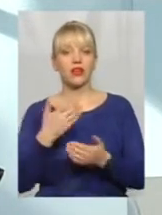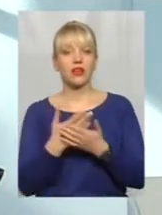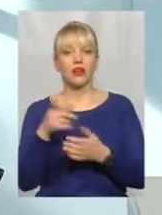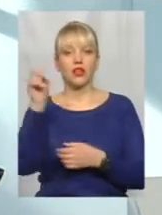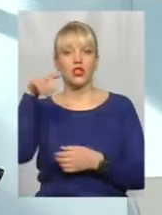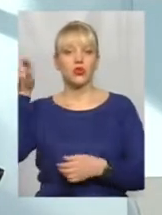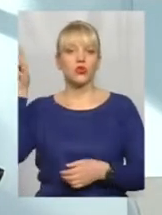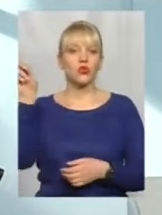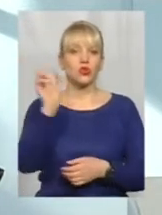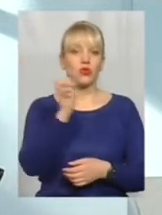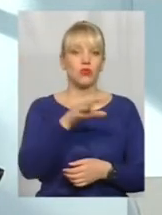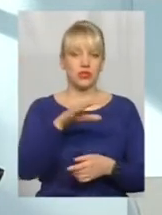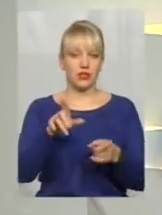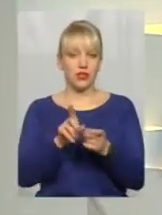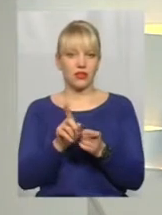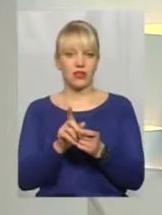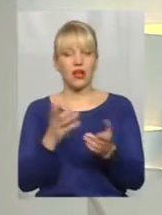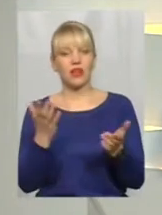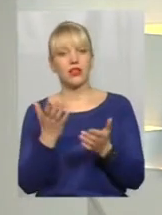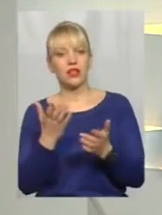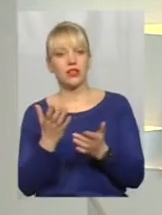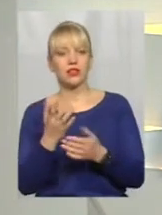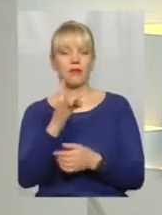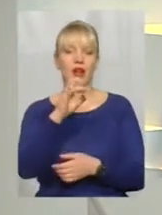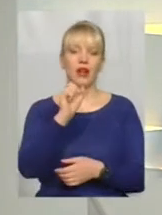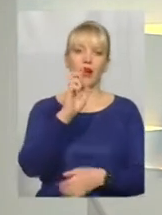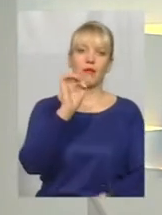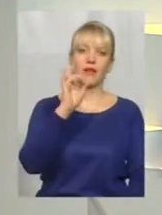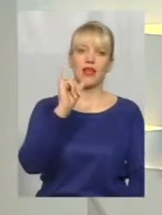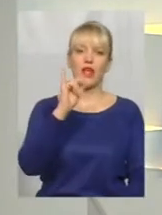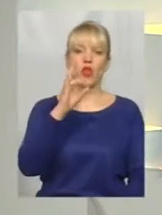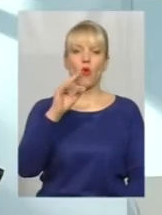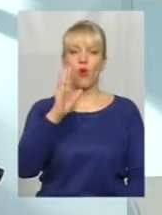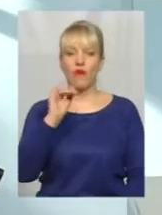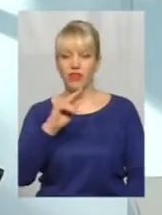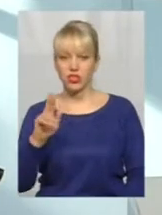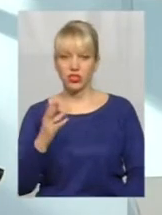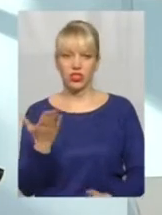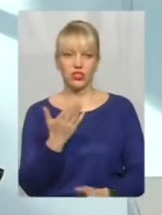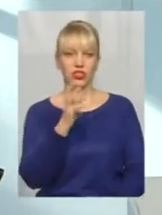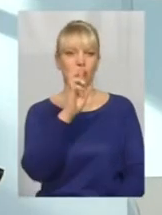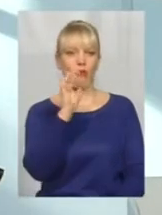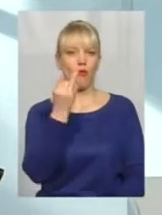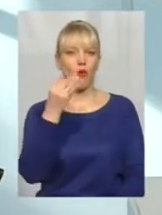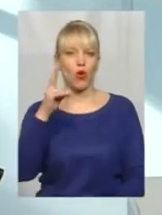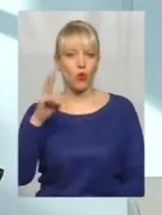в кінці тонелю, який-небудь Рабінович, чи Бойко, чи ще яка-небудь